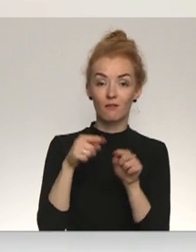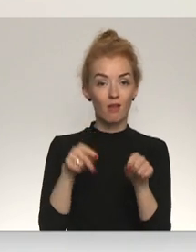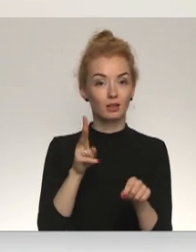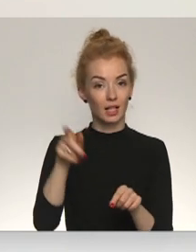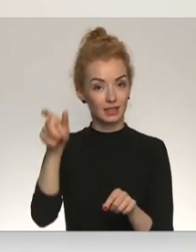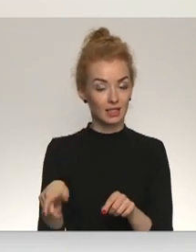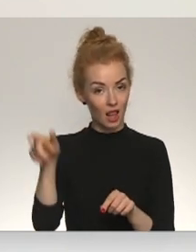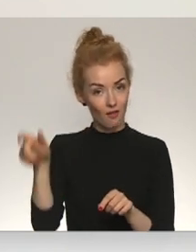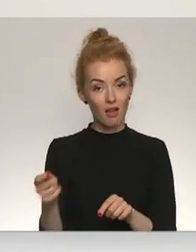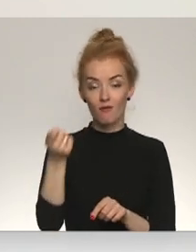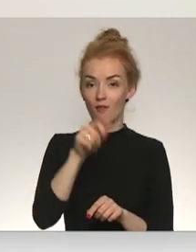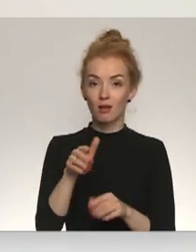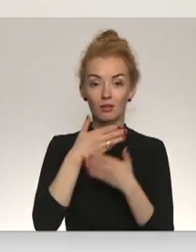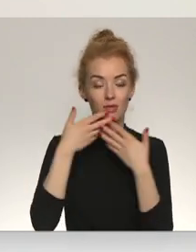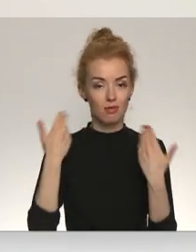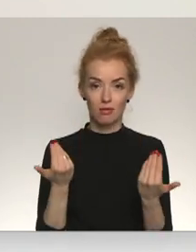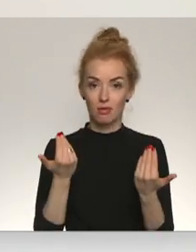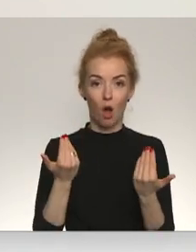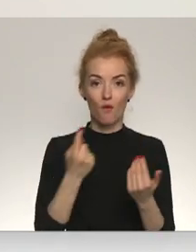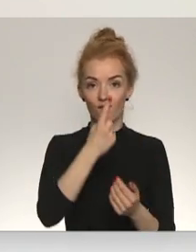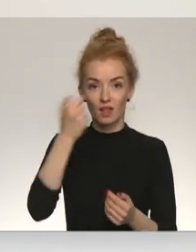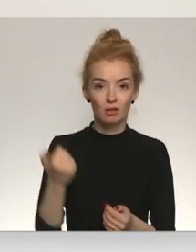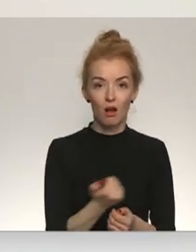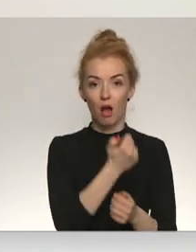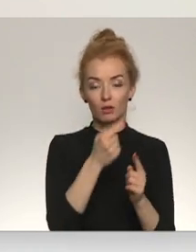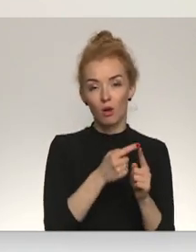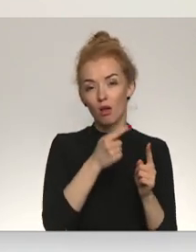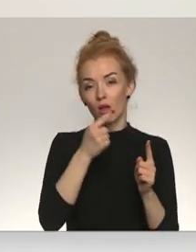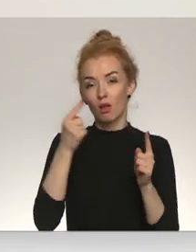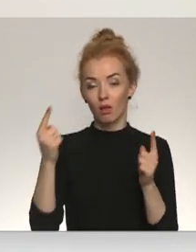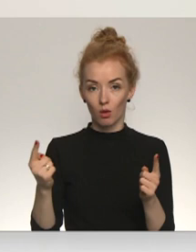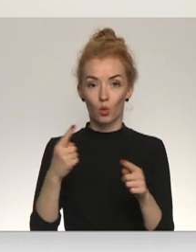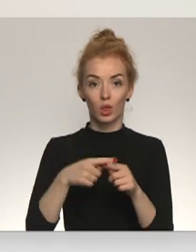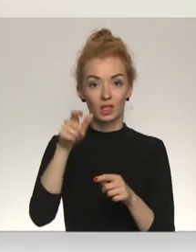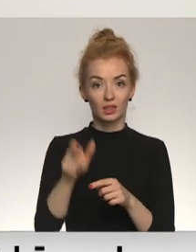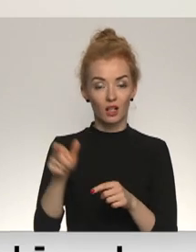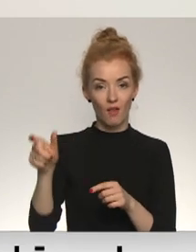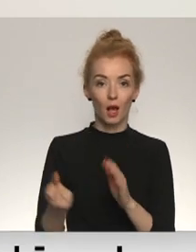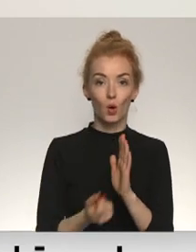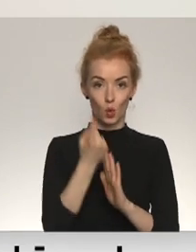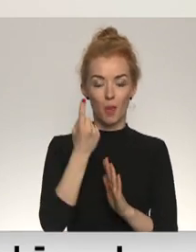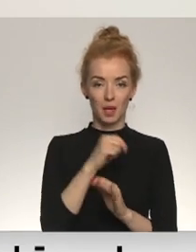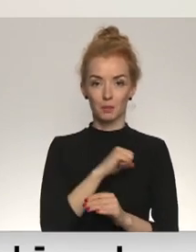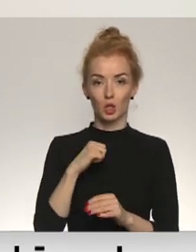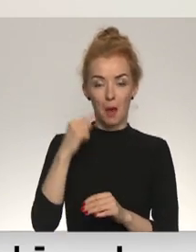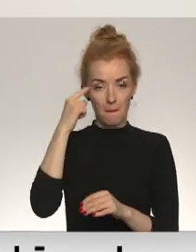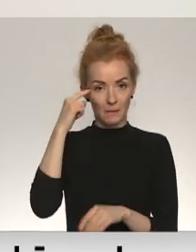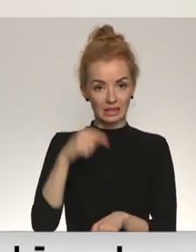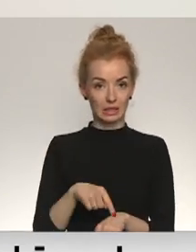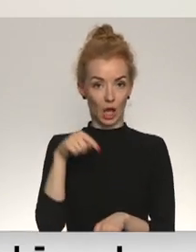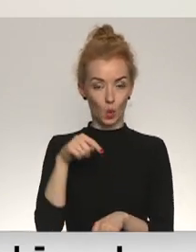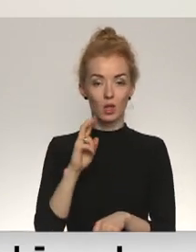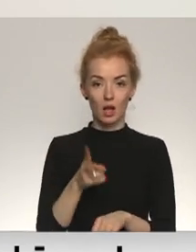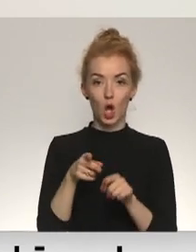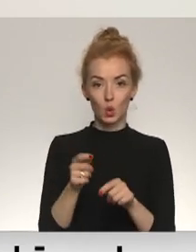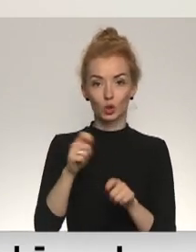nav šis gads iedots un cilvēkiem rodas apziņa par to, ka tas naudas